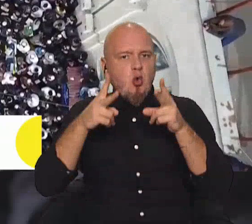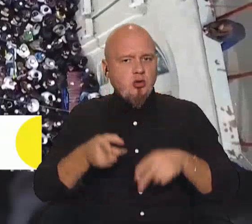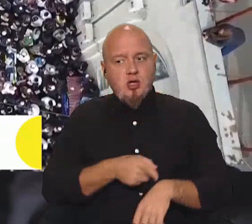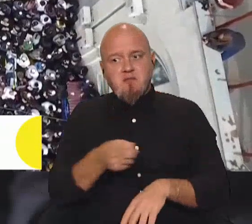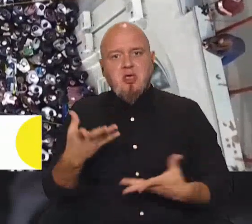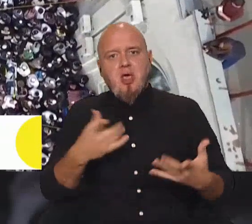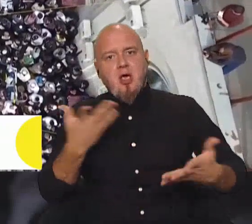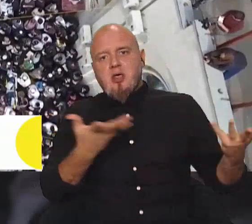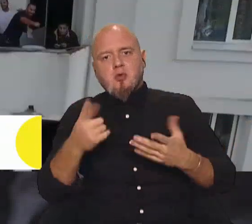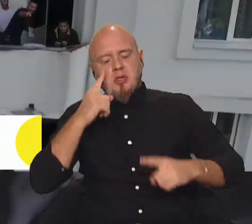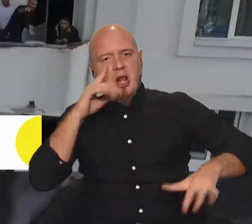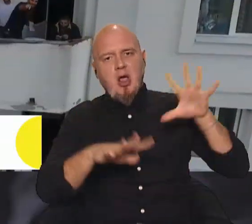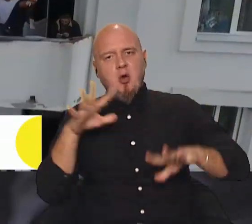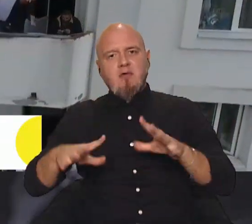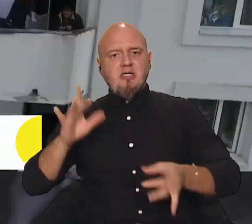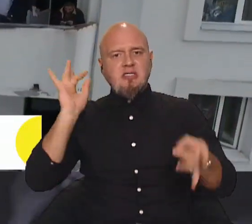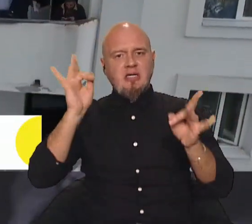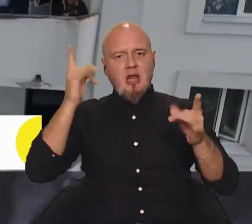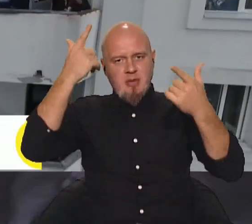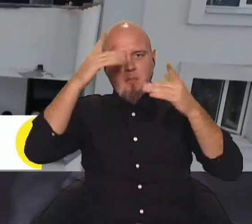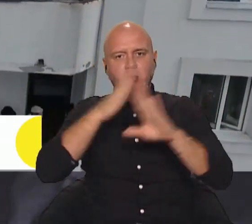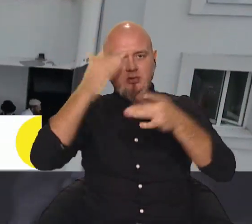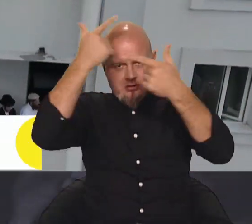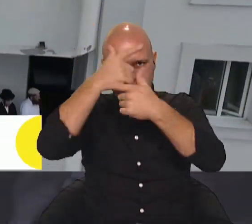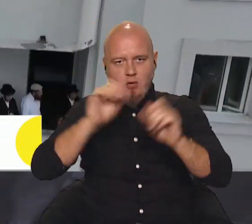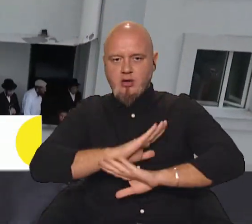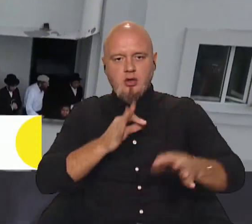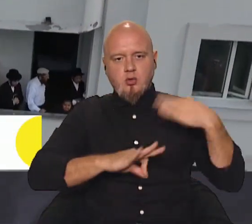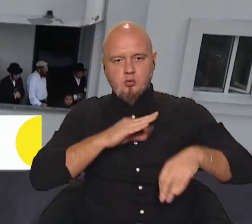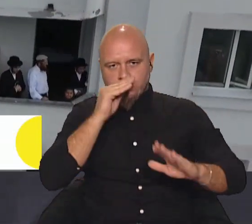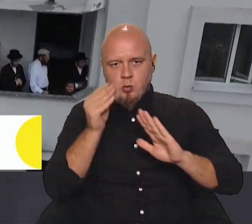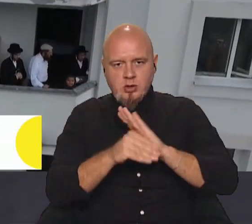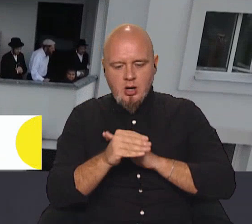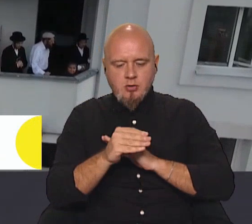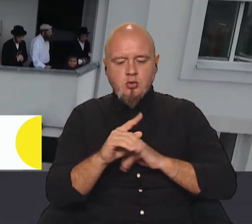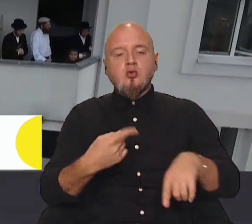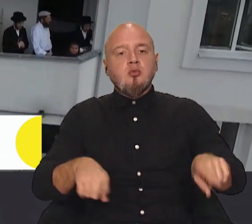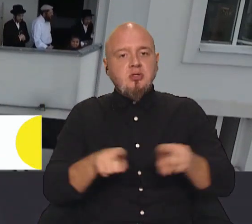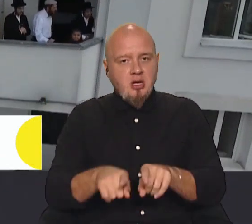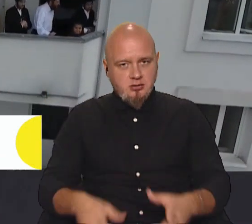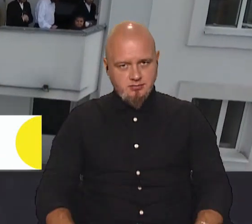якось легковажать сигналами повітряної тривоги, не користуються укриттями. Чому так?